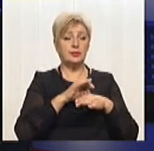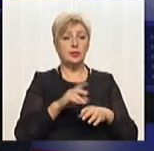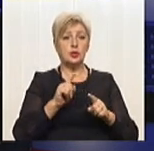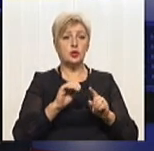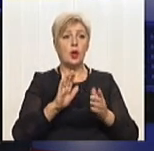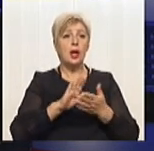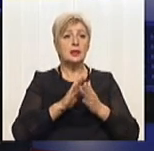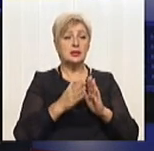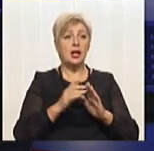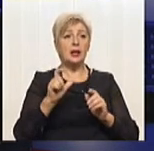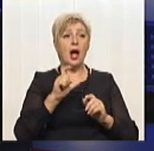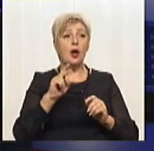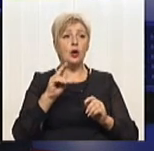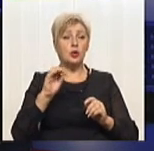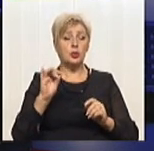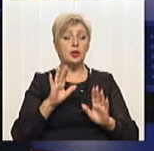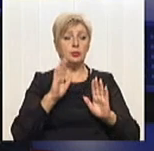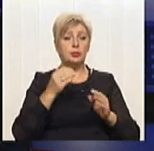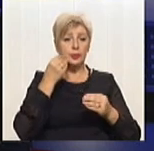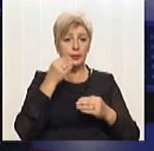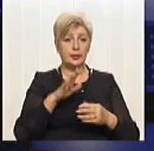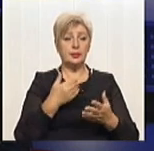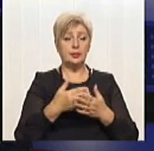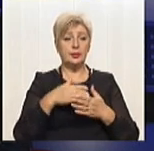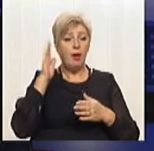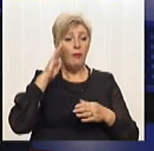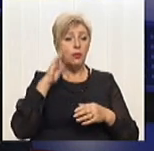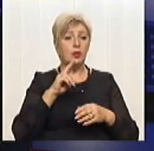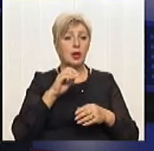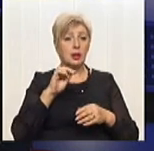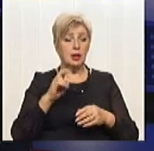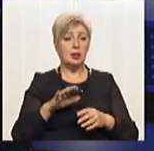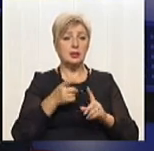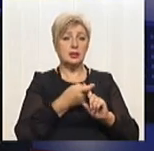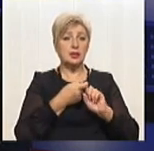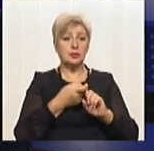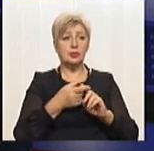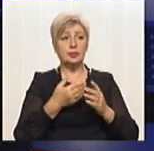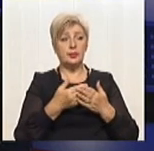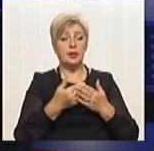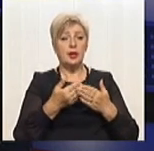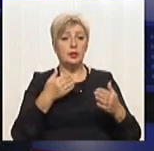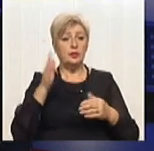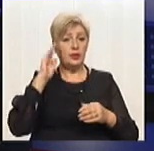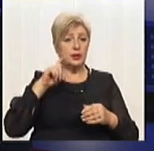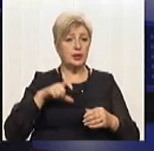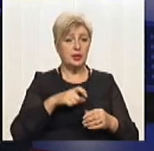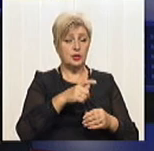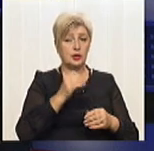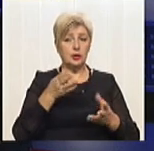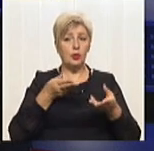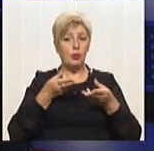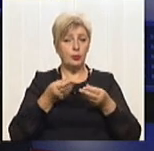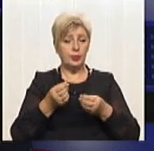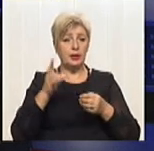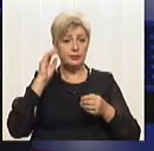покращуватися. Але є питання, бо, наприклад, ці ж водоканали, вони залежать, якщо від річки, наприклад, Дніпро, то вплив на Дніпро –